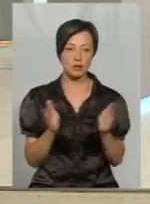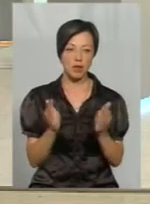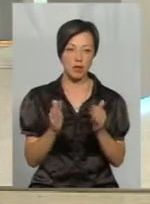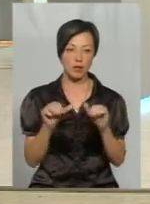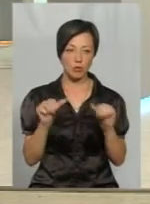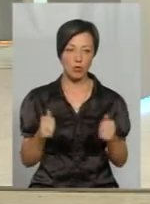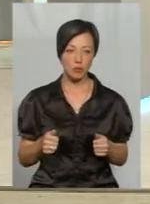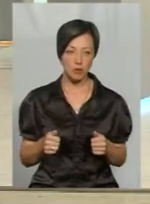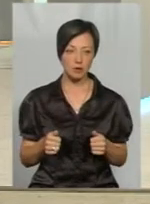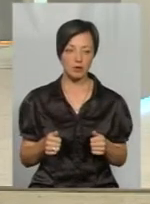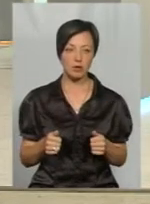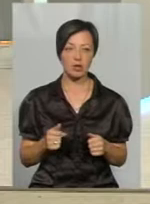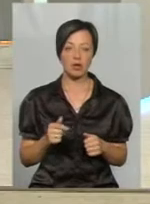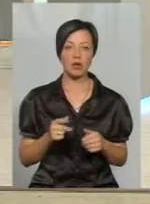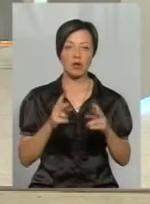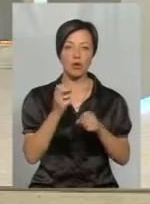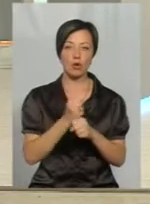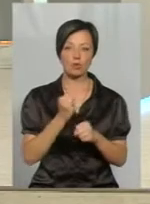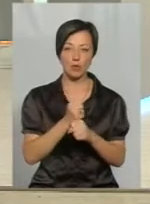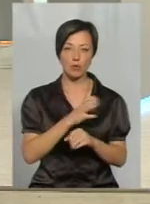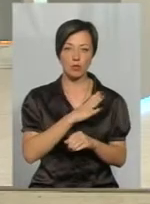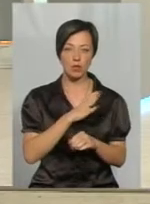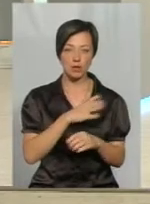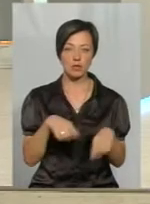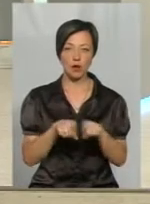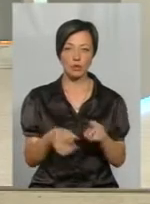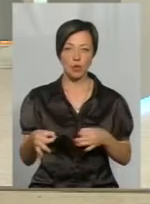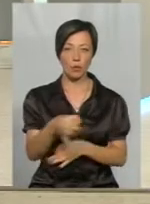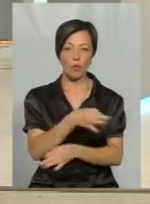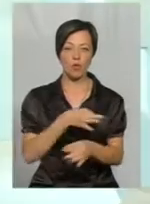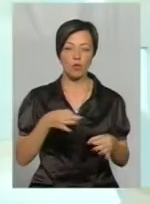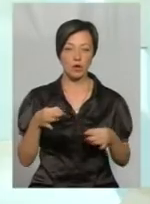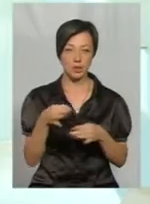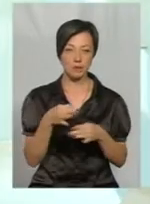формату, на якій розроблено було також обговорено